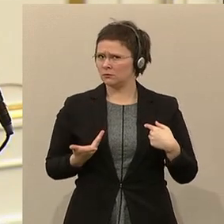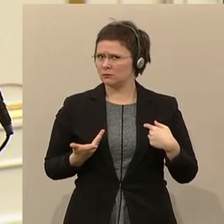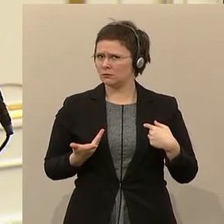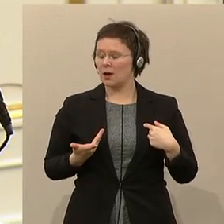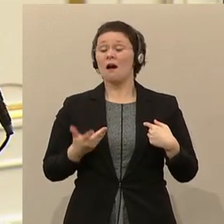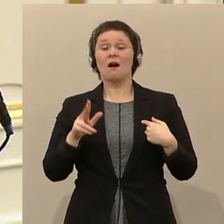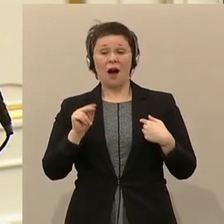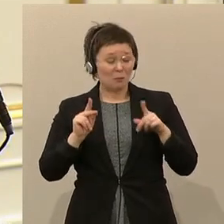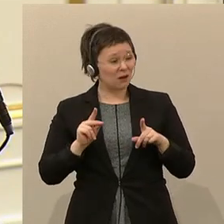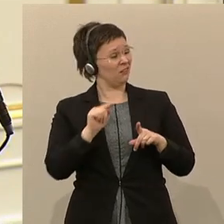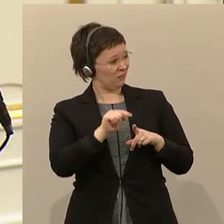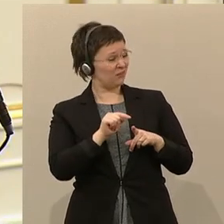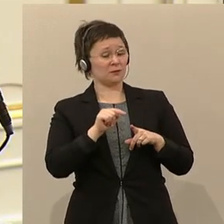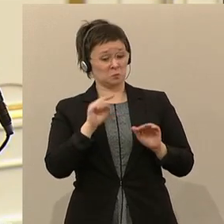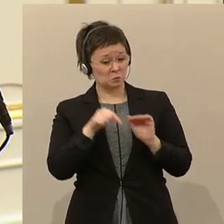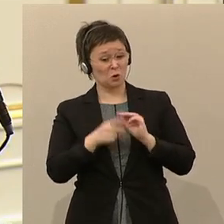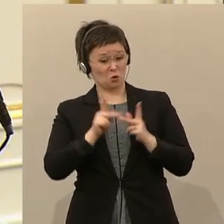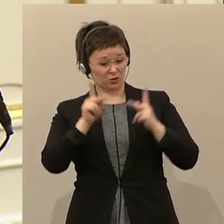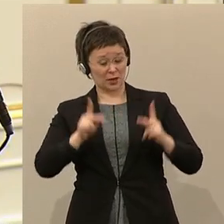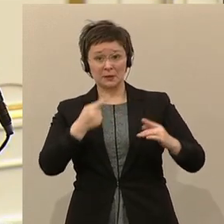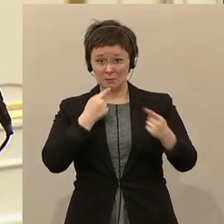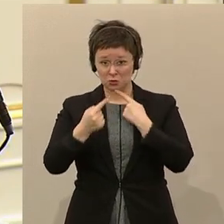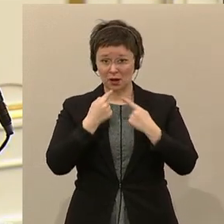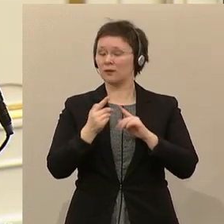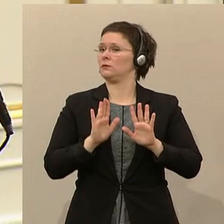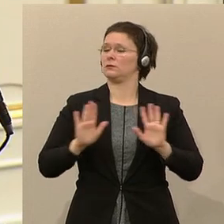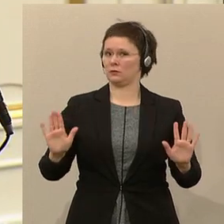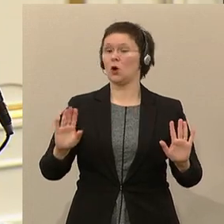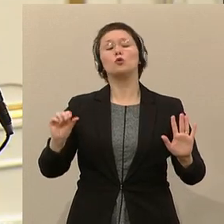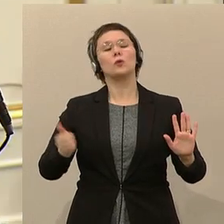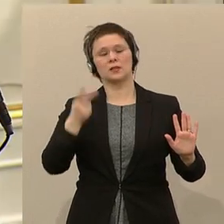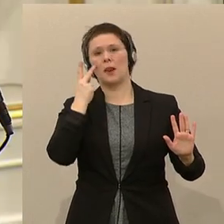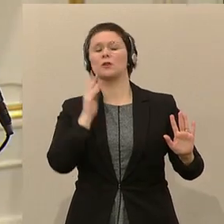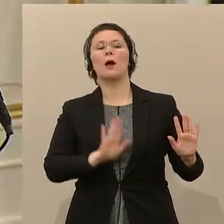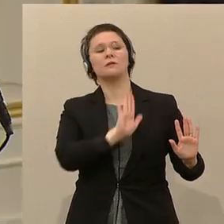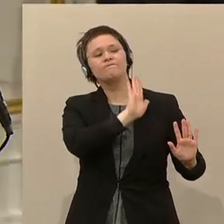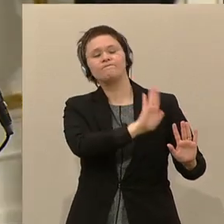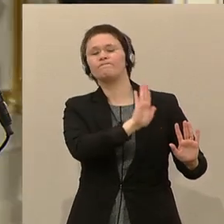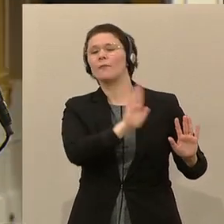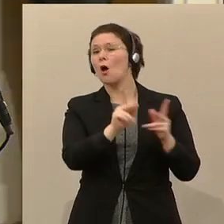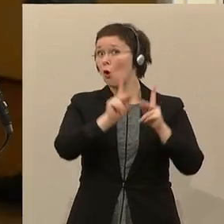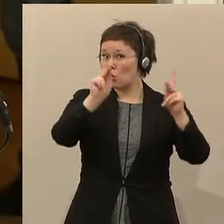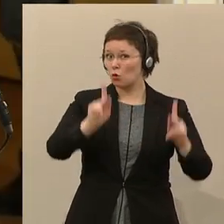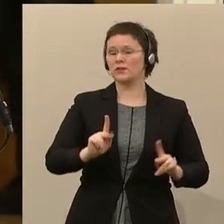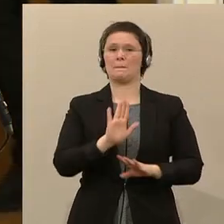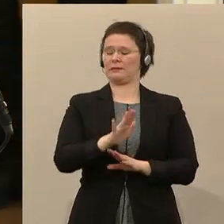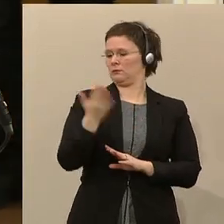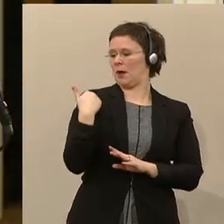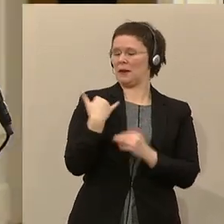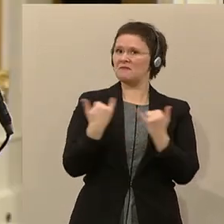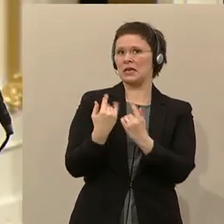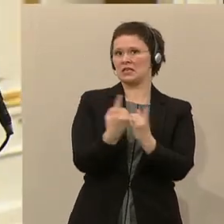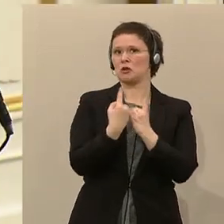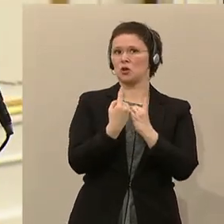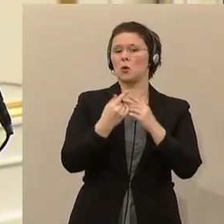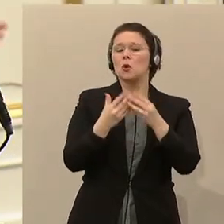Konzepte reden, müssen wir uns schon einmal anschauen, mit welchen Konzepten Sie sich der Situation angenommen haben. Sie